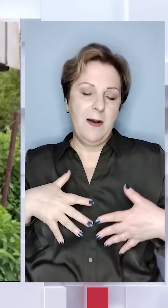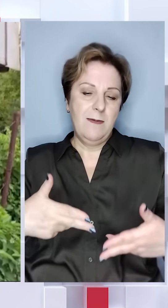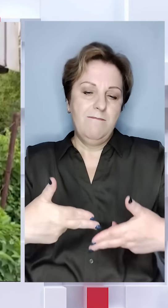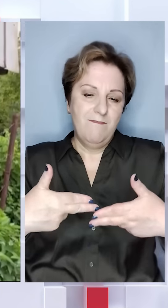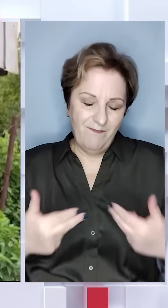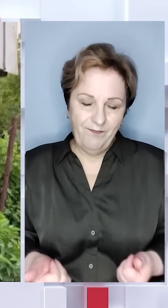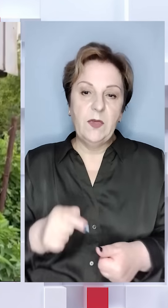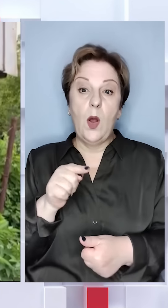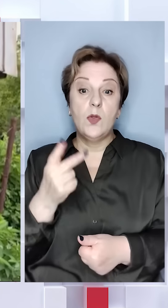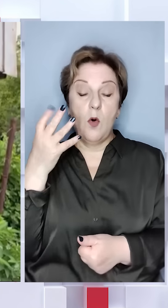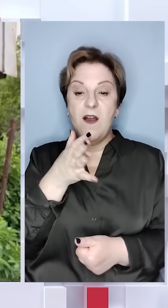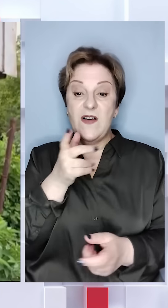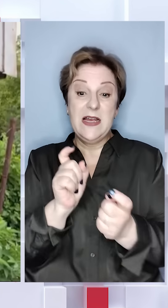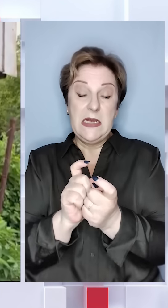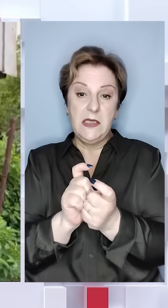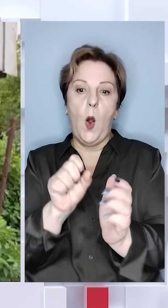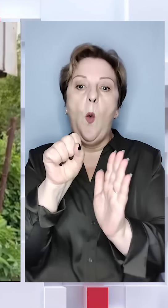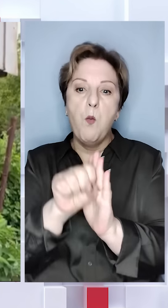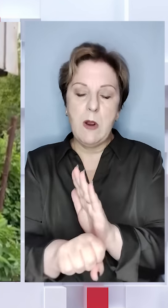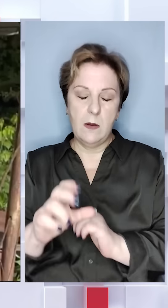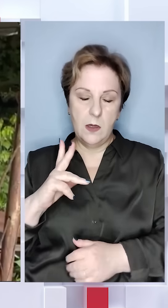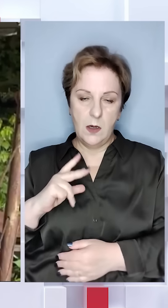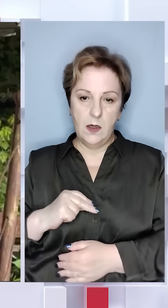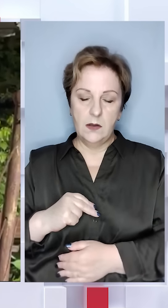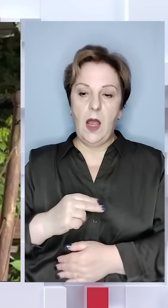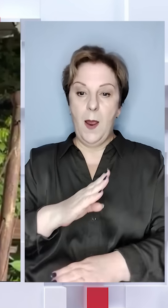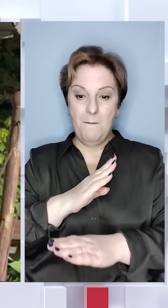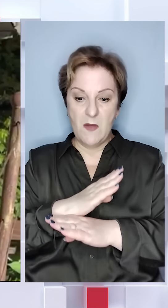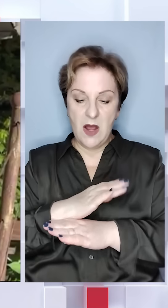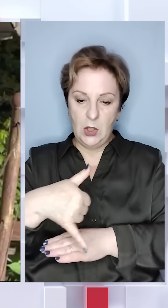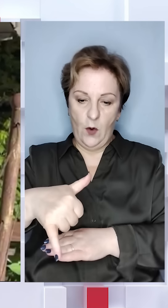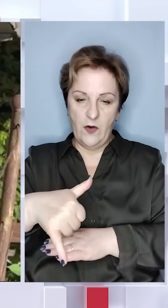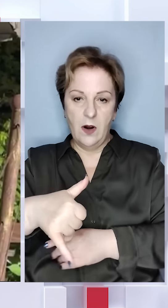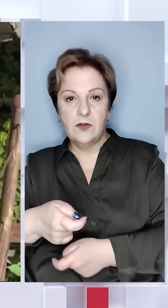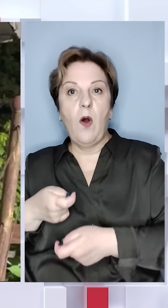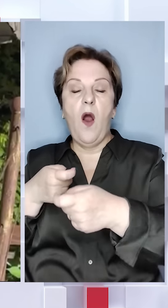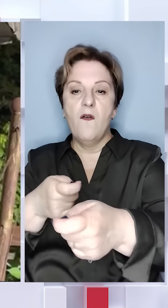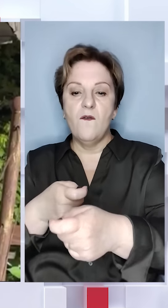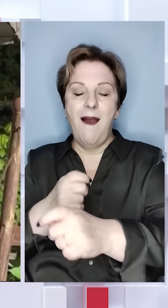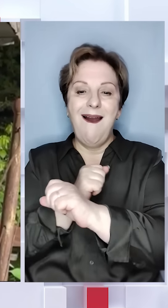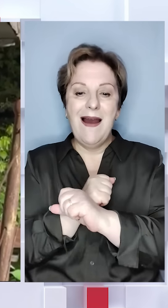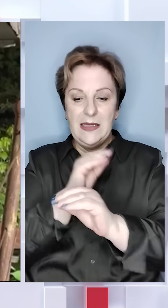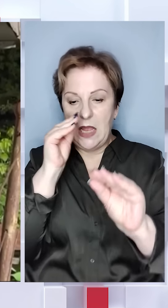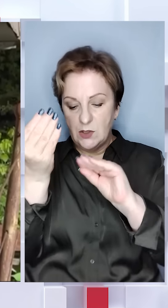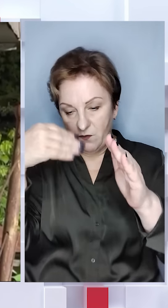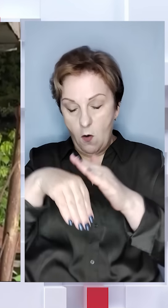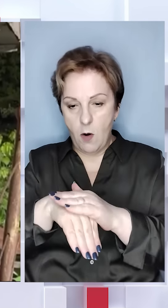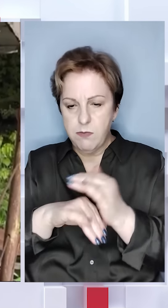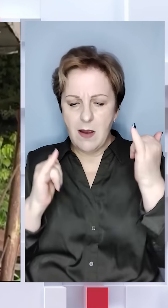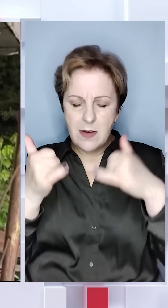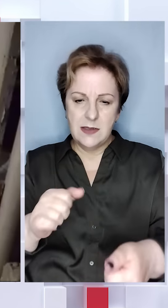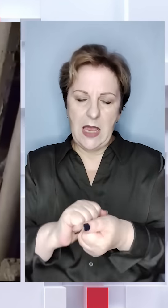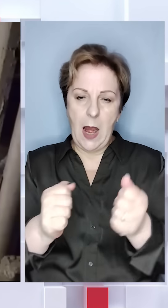зізналася, що того дня під час сварки вбила дочку. Тіло у валізі вивезла на дачу, сховала в підвалі і